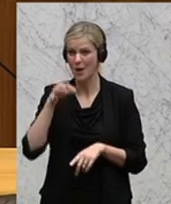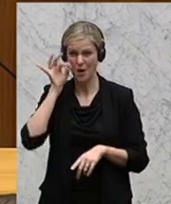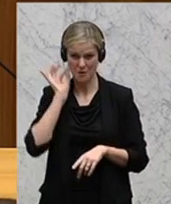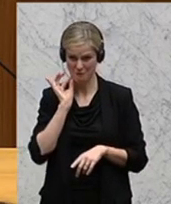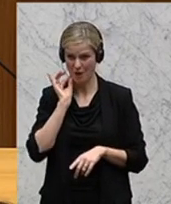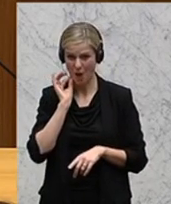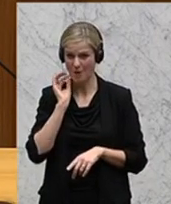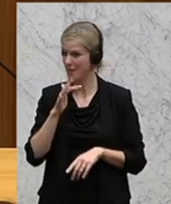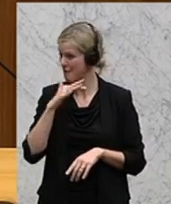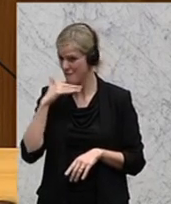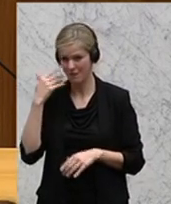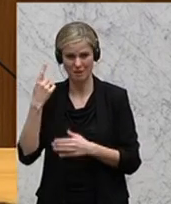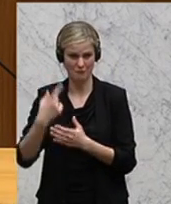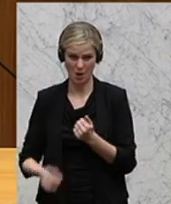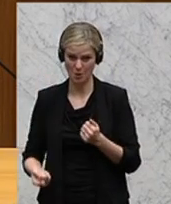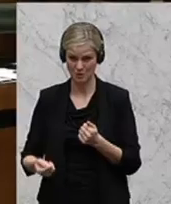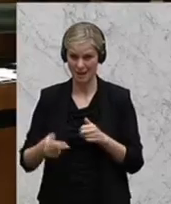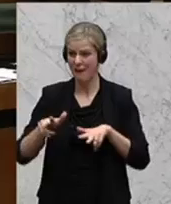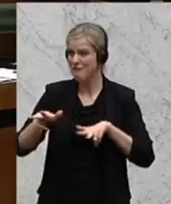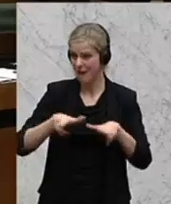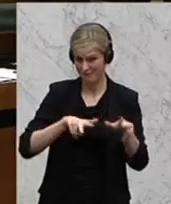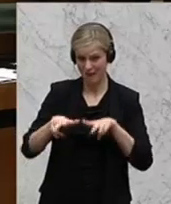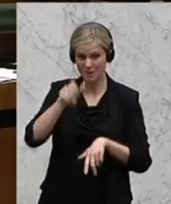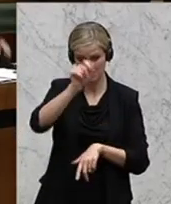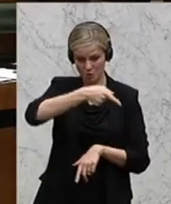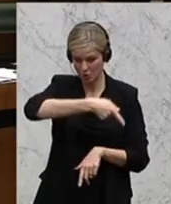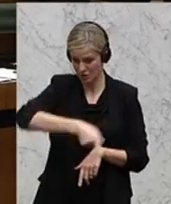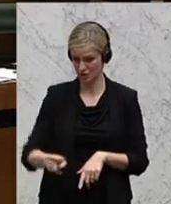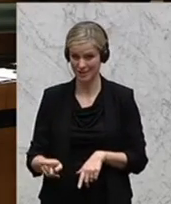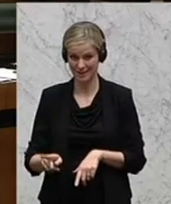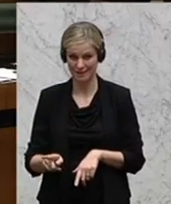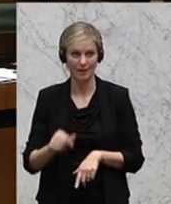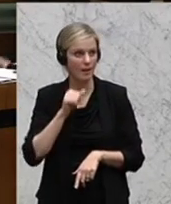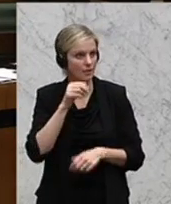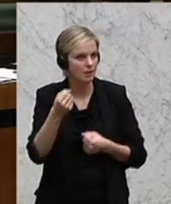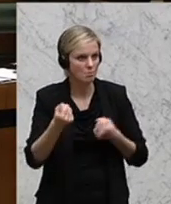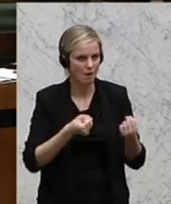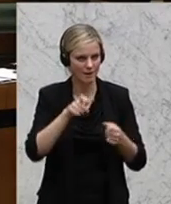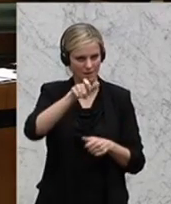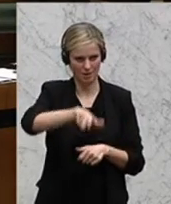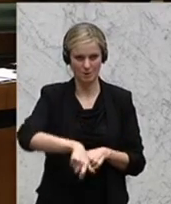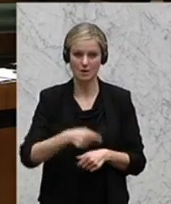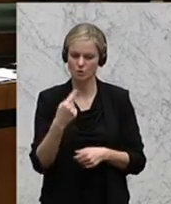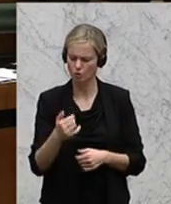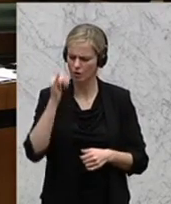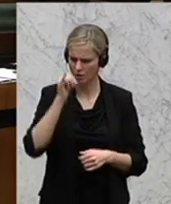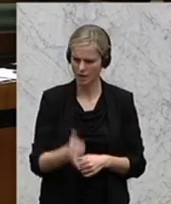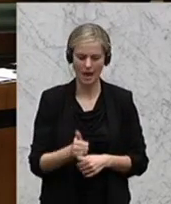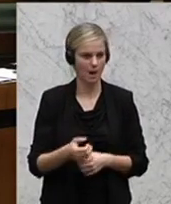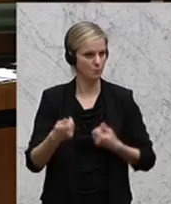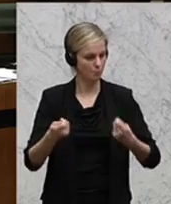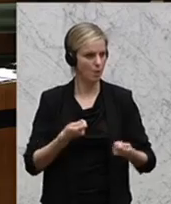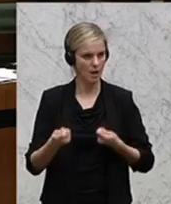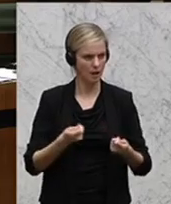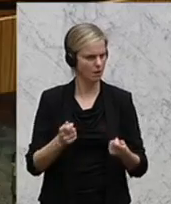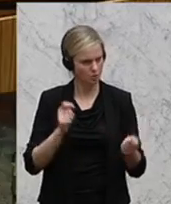Verwalter hin und nicht einen der wenigen Politiker oder Politikerinnen, die sagen, ja, ein politischer Wechsel,